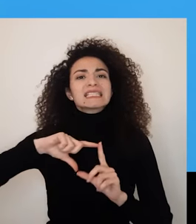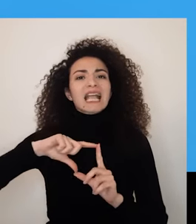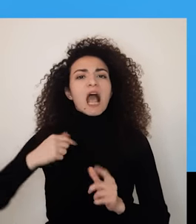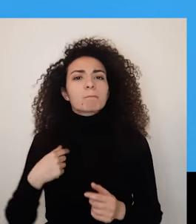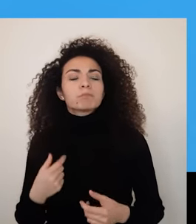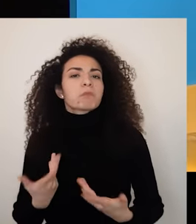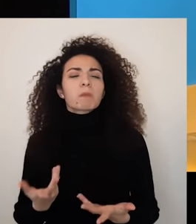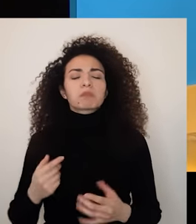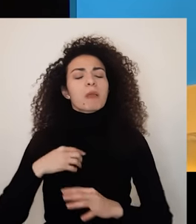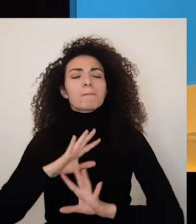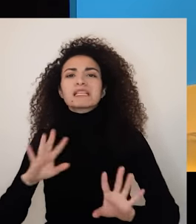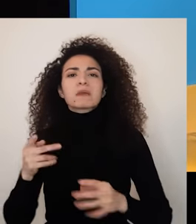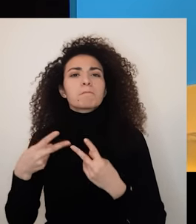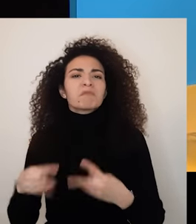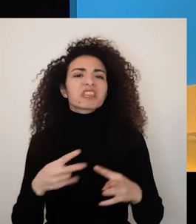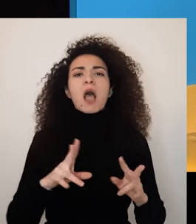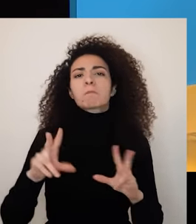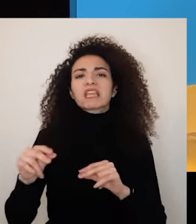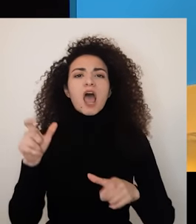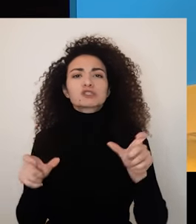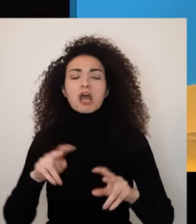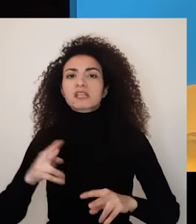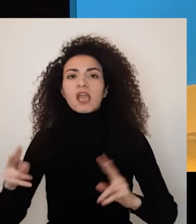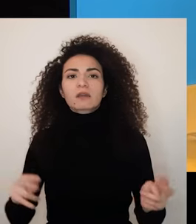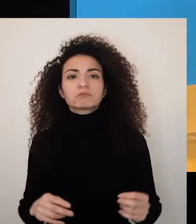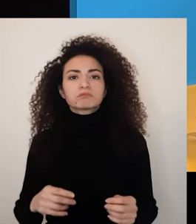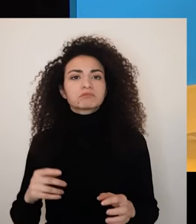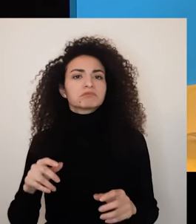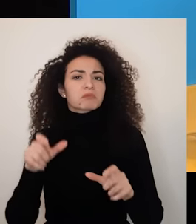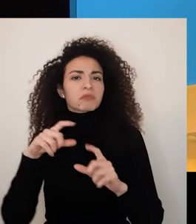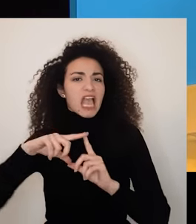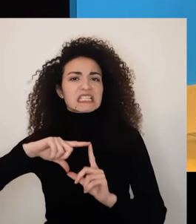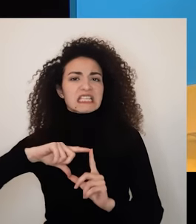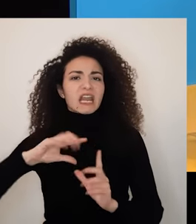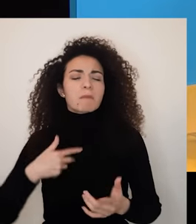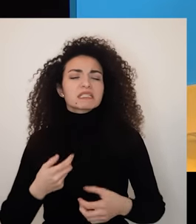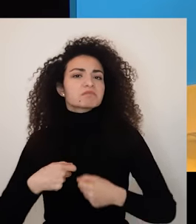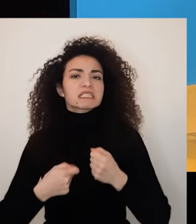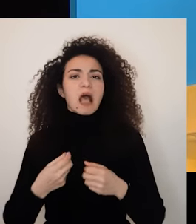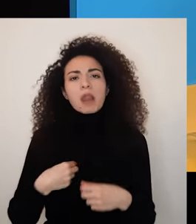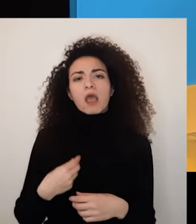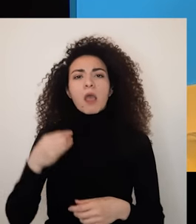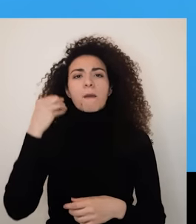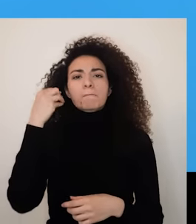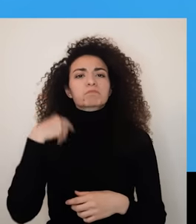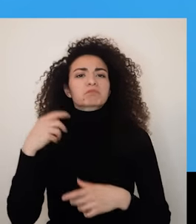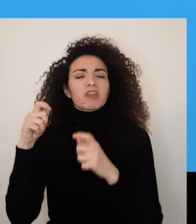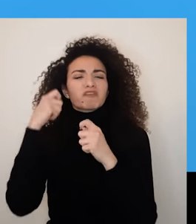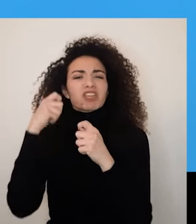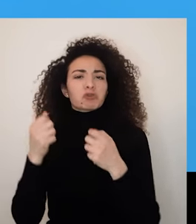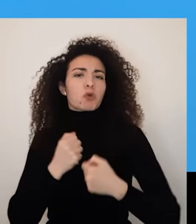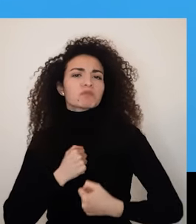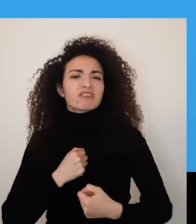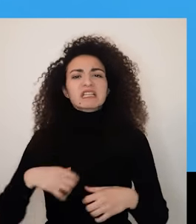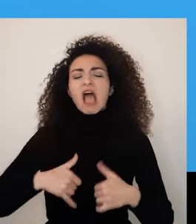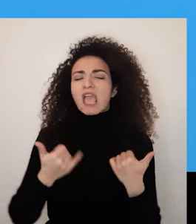وبتقول كان حسابي على الإنستجرام موجود لسنين وبلشته مثل أي شخص تاني وهو حساب شخصي هدفه